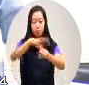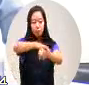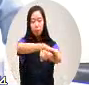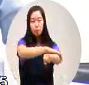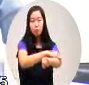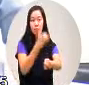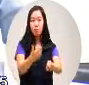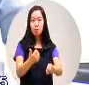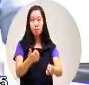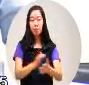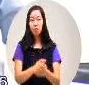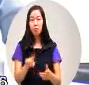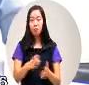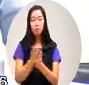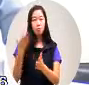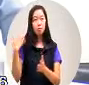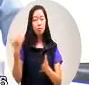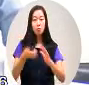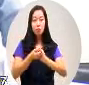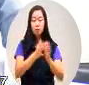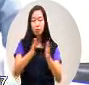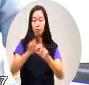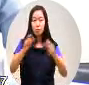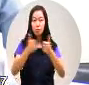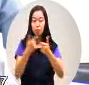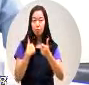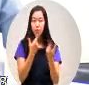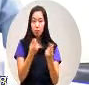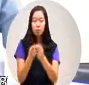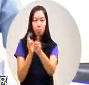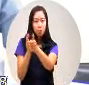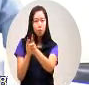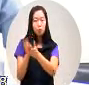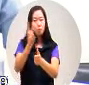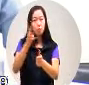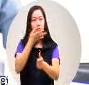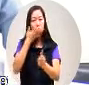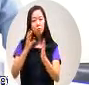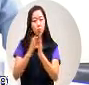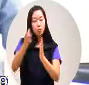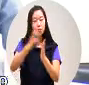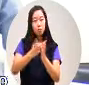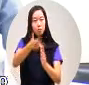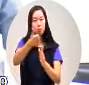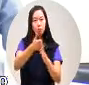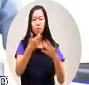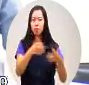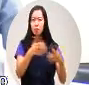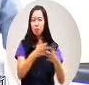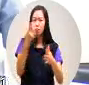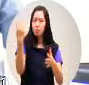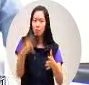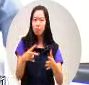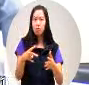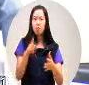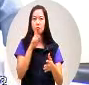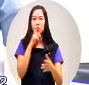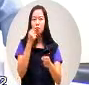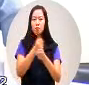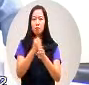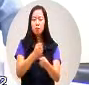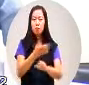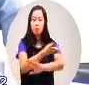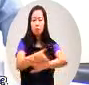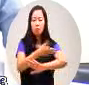所以我在上一次的定期大会我已经要求水利机的机长不要再做轻速工程了